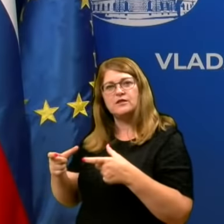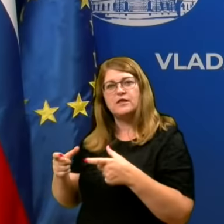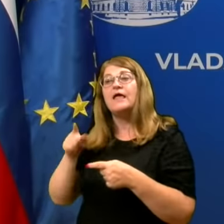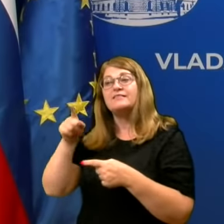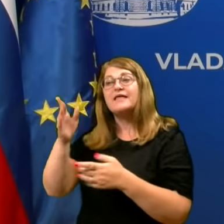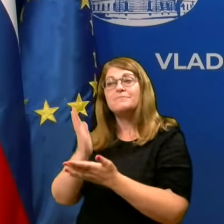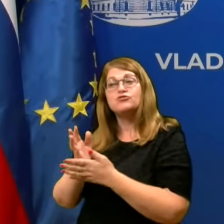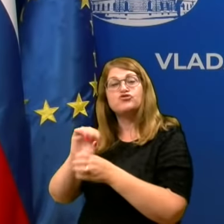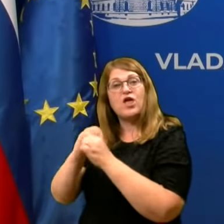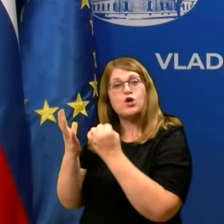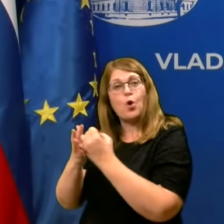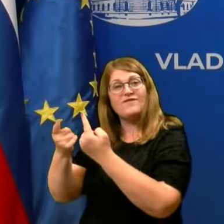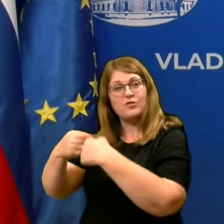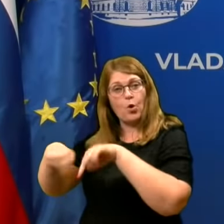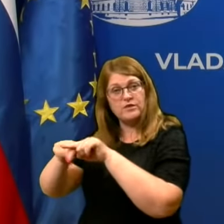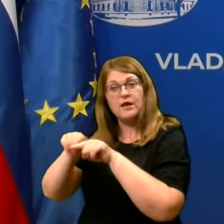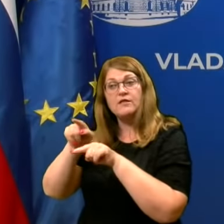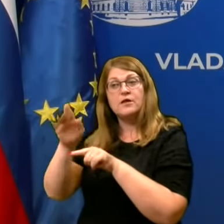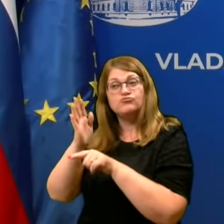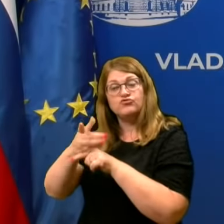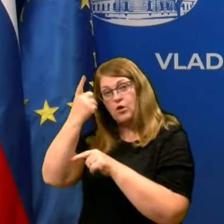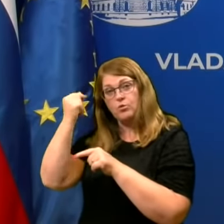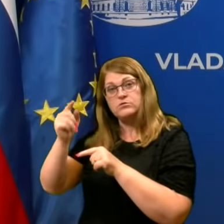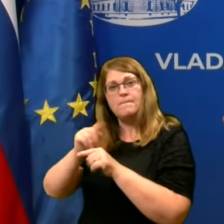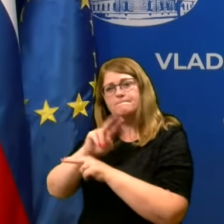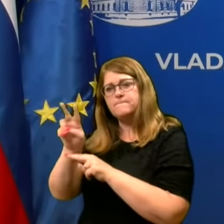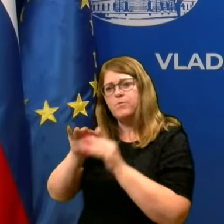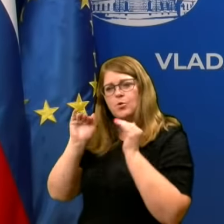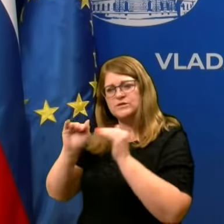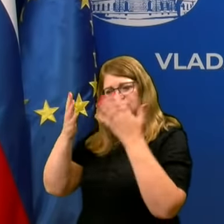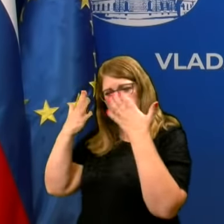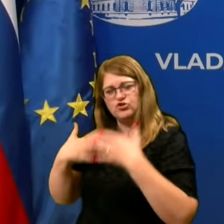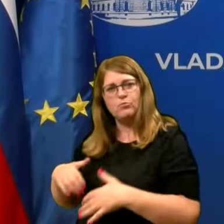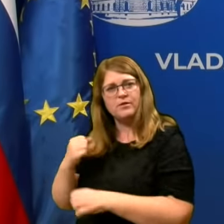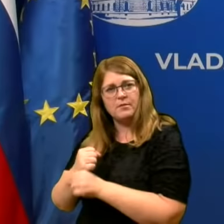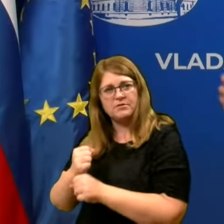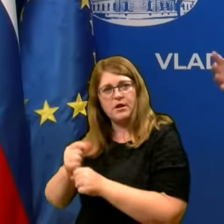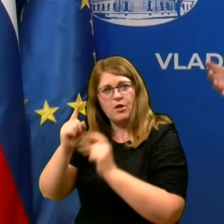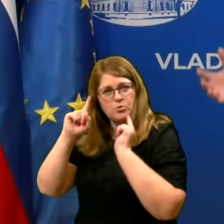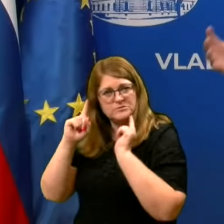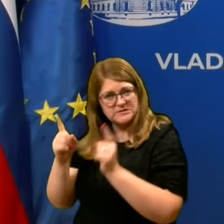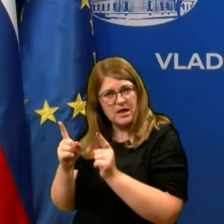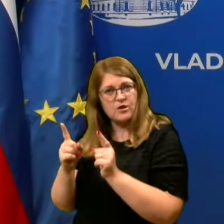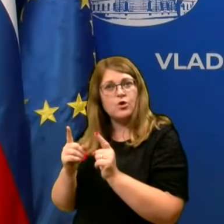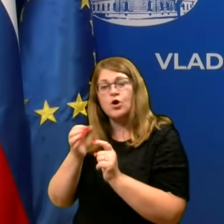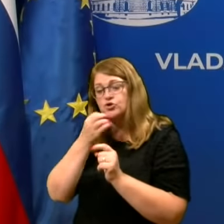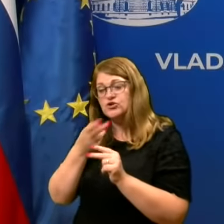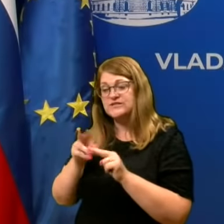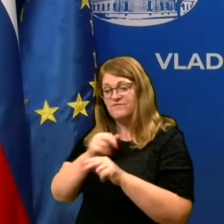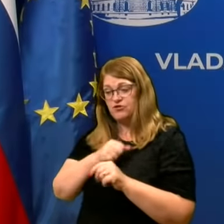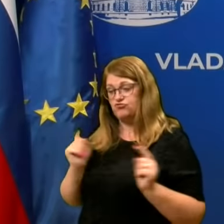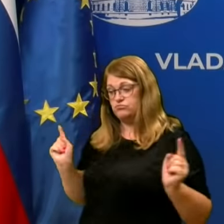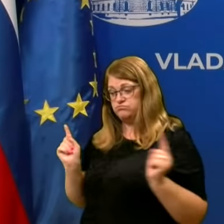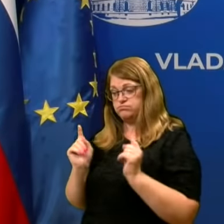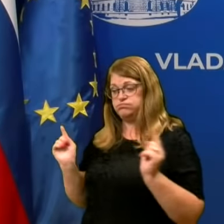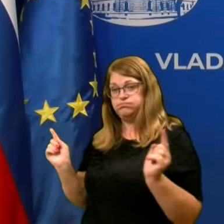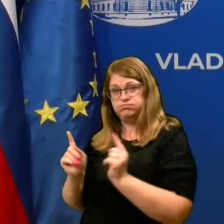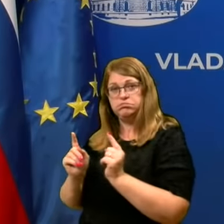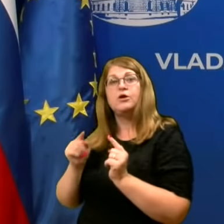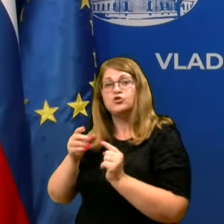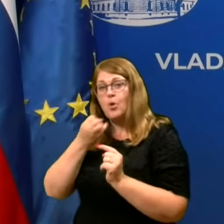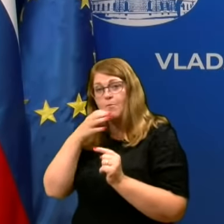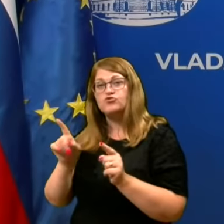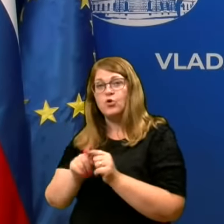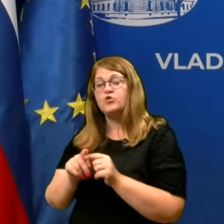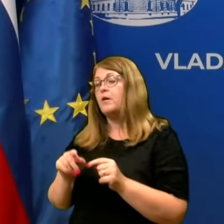Tam je že COVID-odelek, tam že osebe dela po polni zaščitni opremi in če se več bolnikov zbere na iste model, ko je to racionalne,